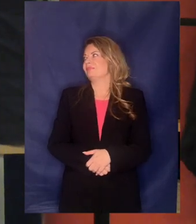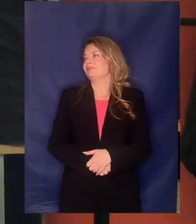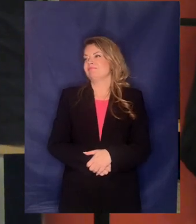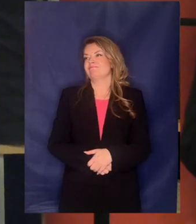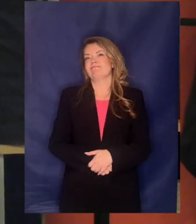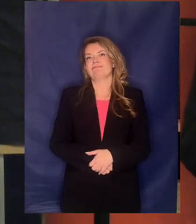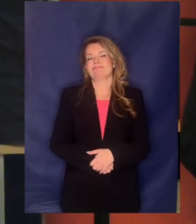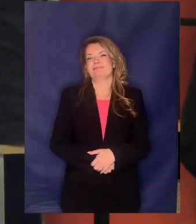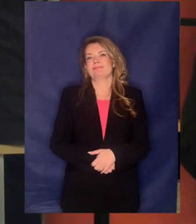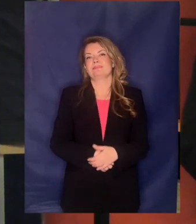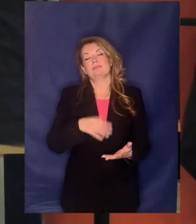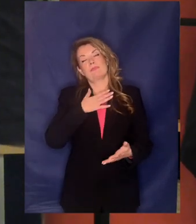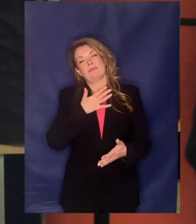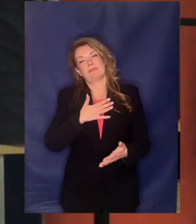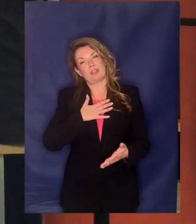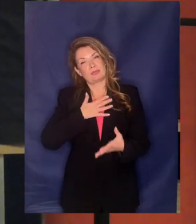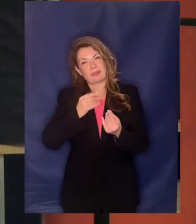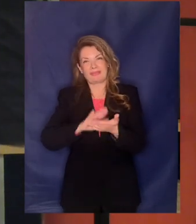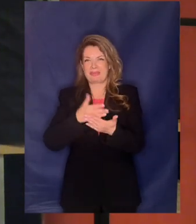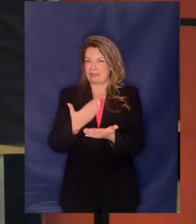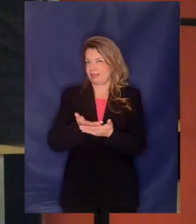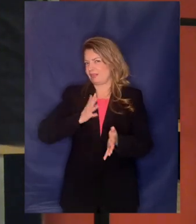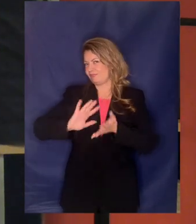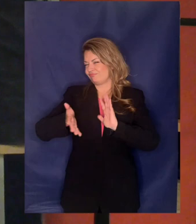Ευχαριστήσουμε και τους ανθρώπους της νοηματικής